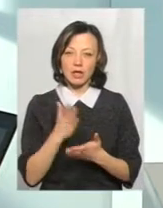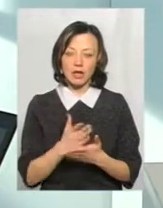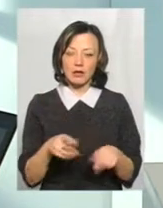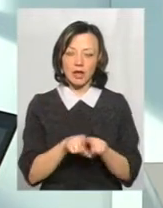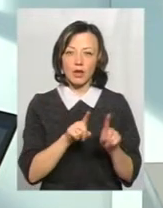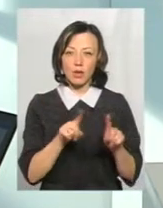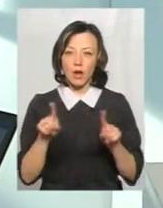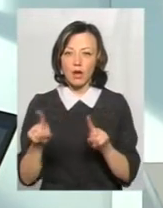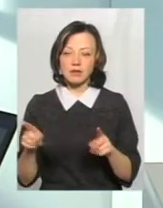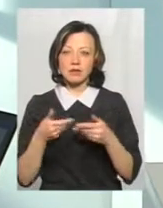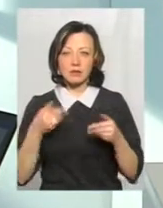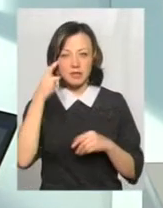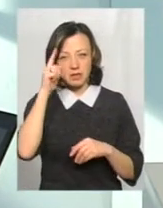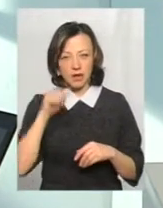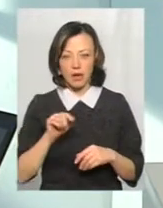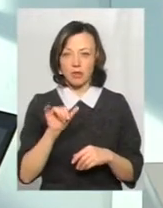нюанси, які ми знаємо,